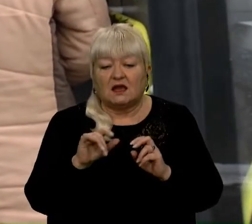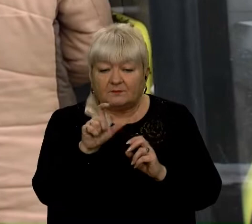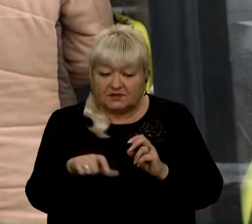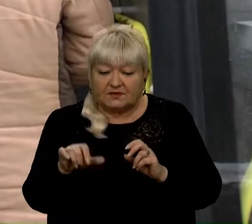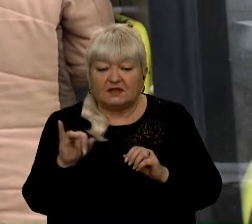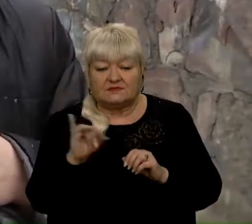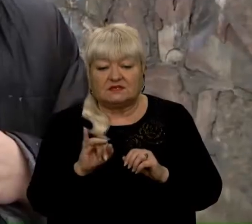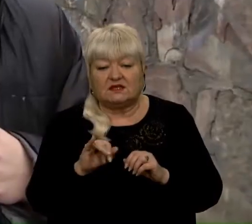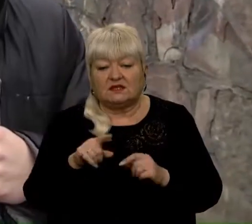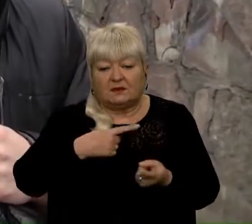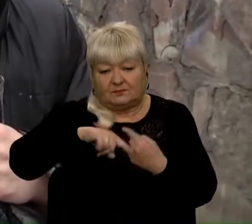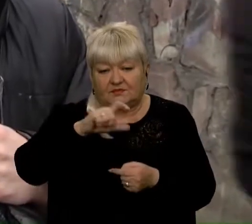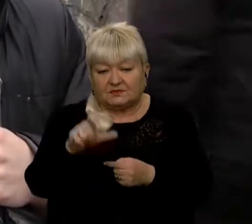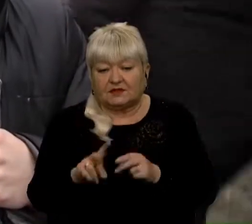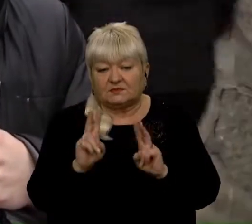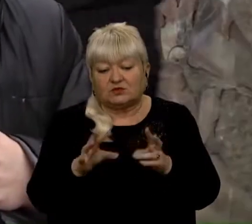безмасочника.